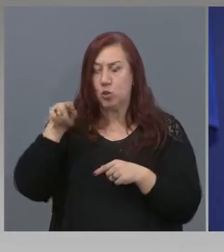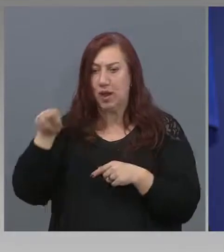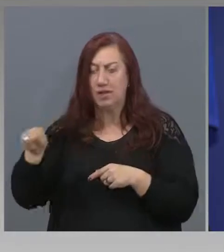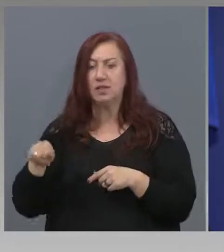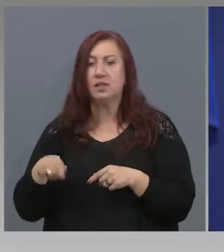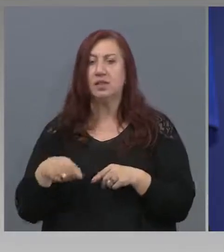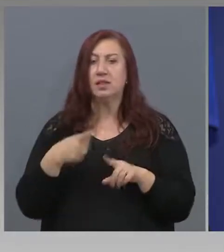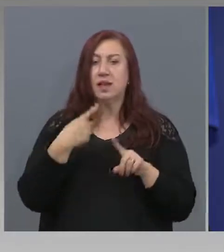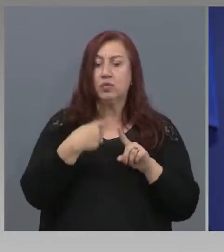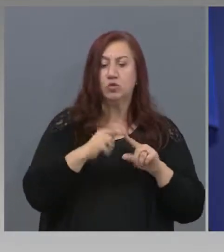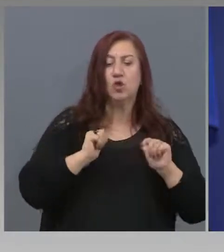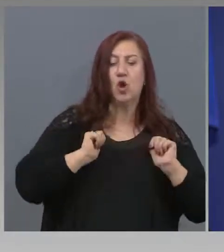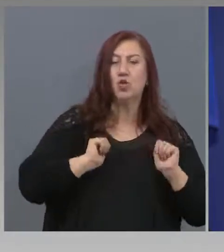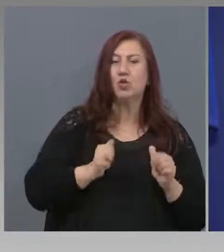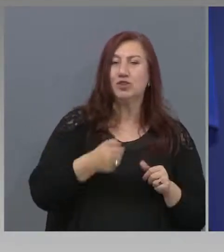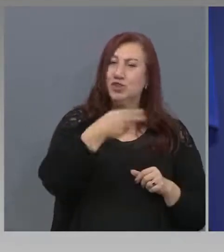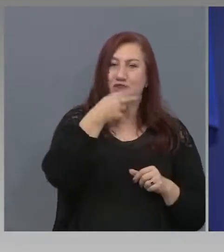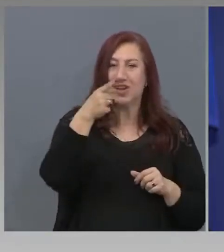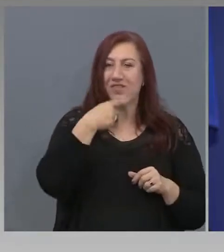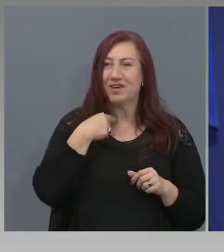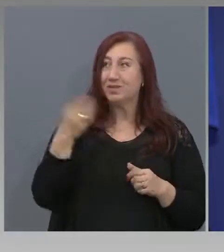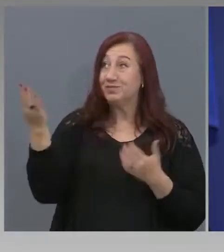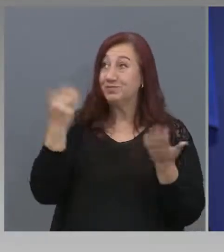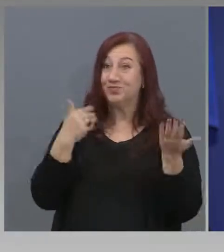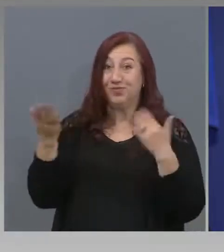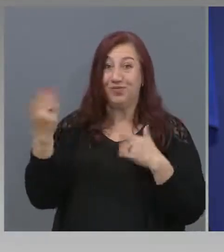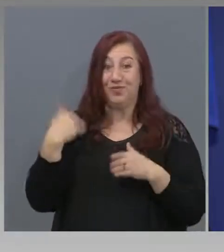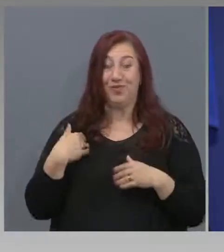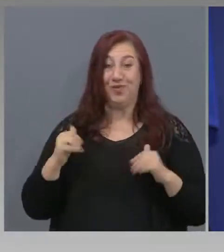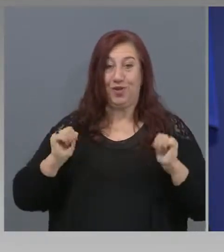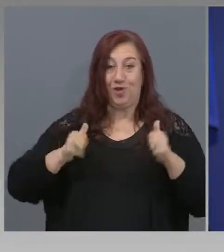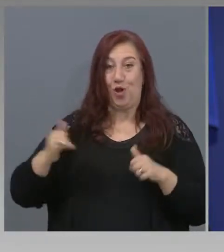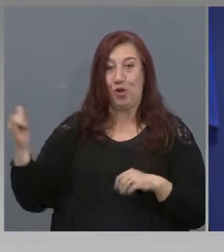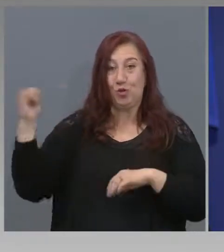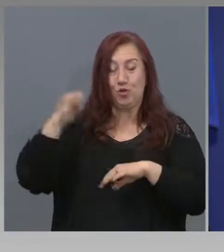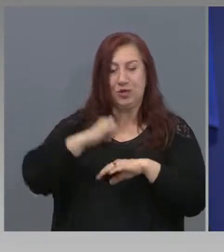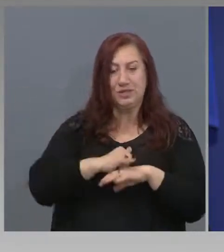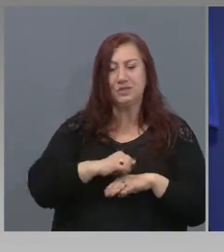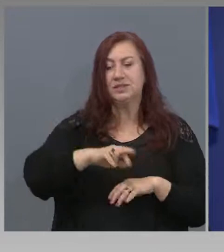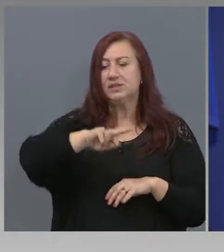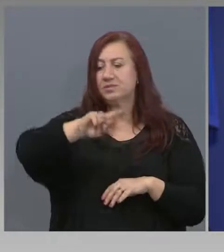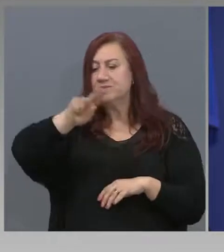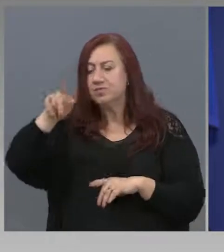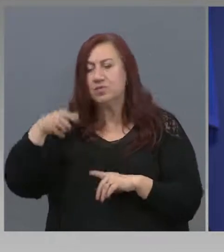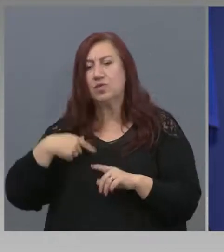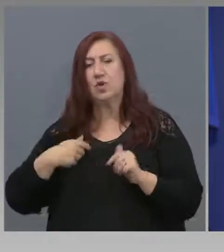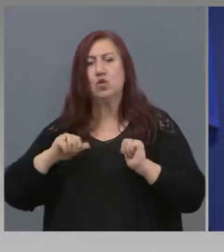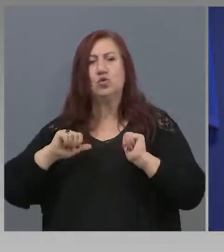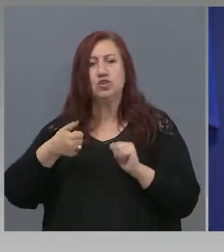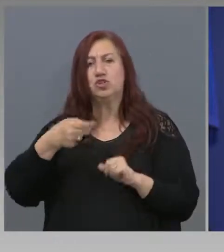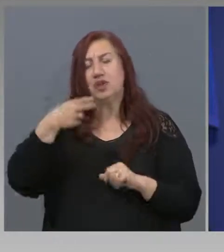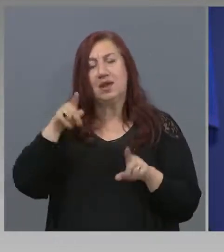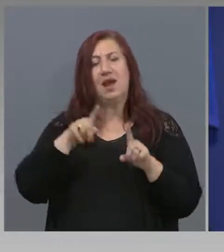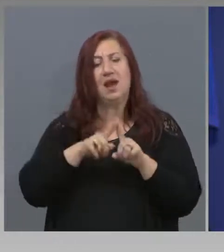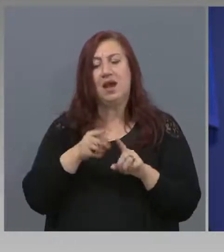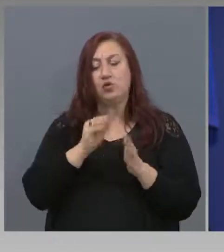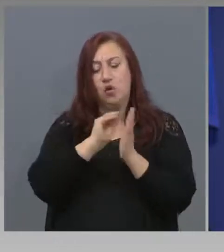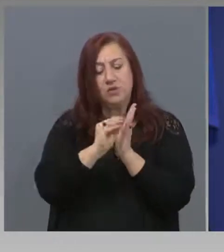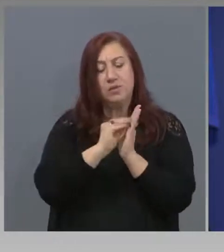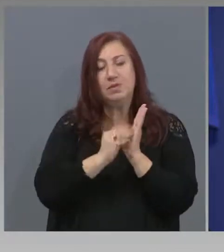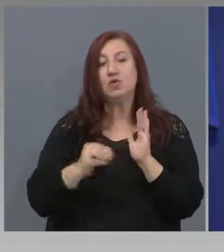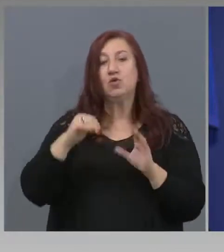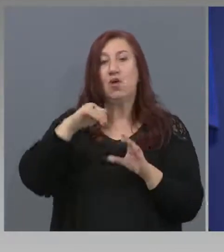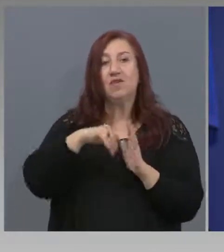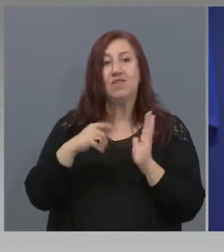туристически агенти, туроператорски агенци и туристически агенти, така както са заложени в закона.